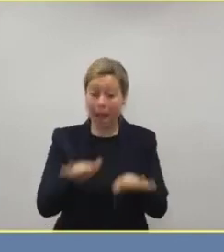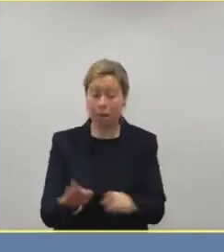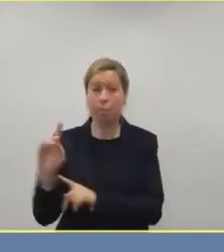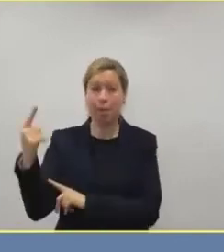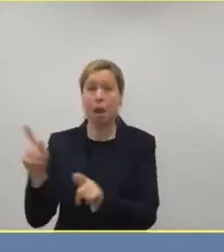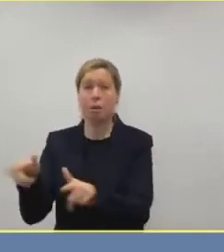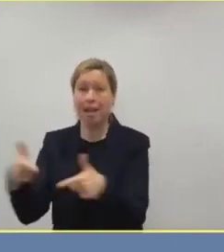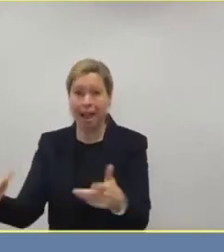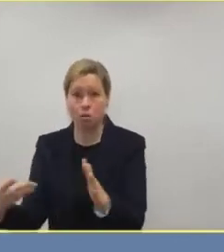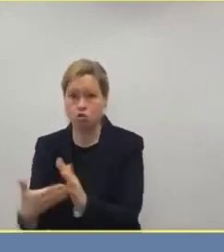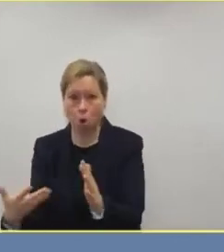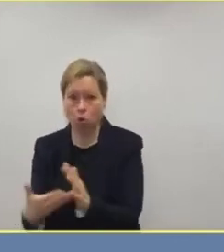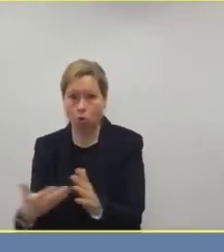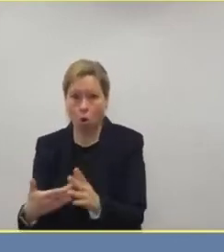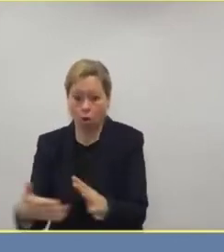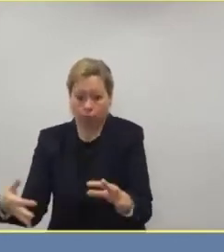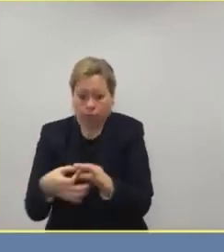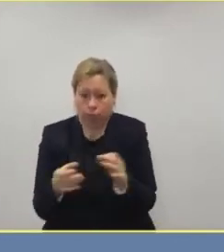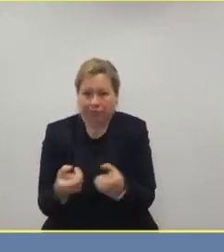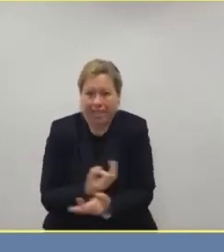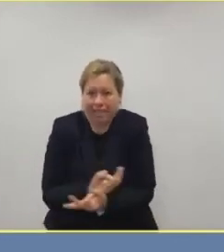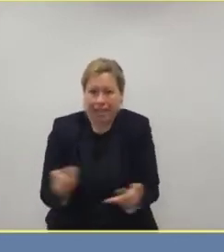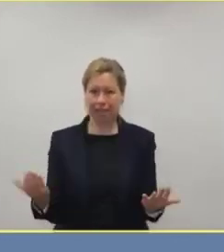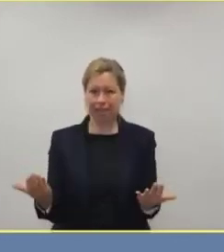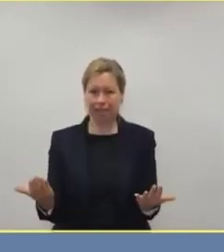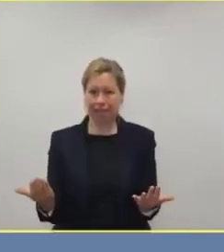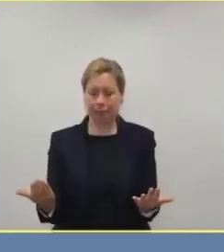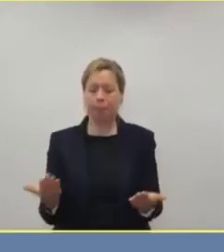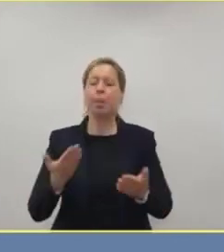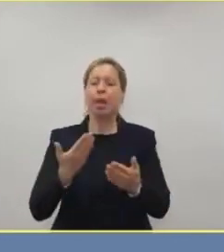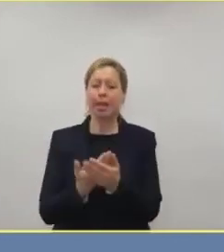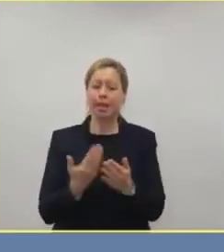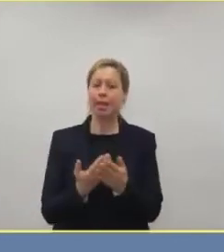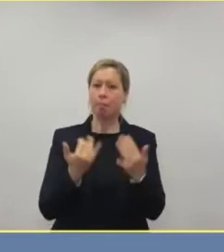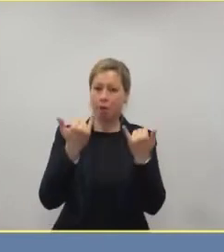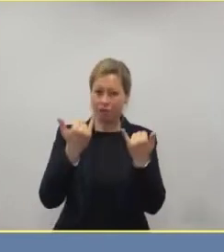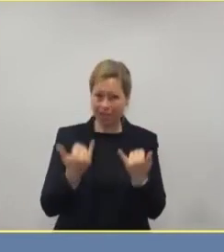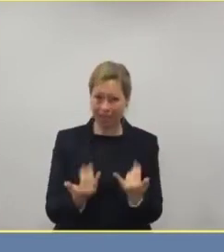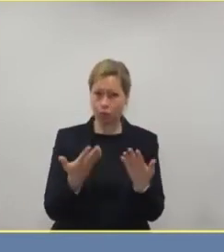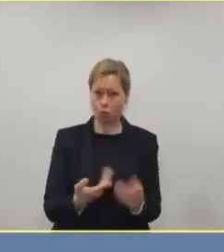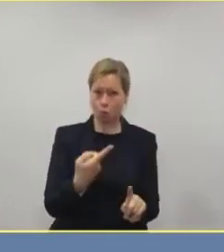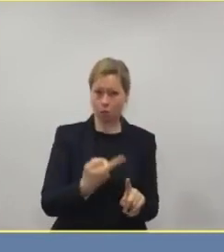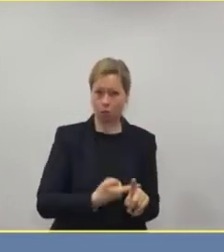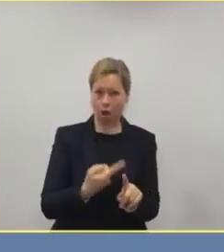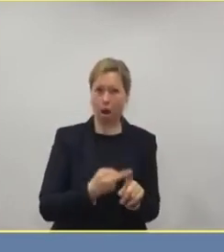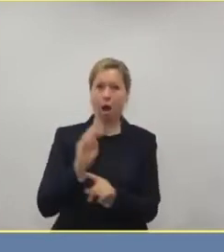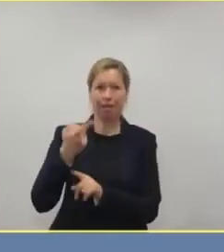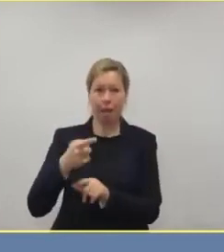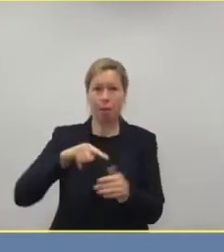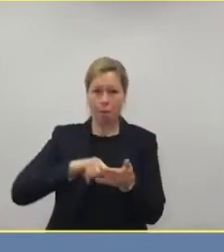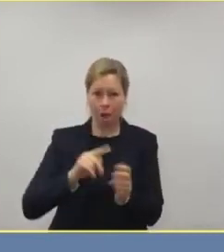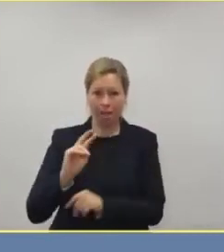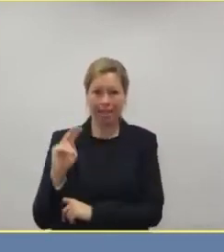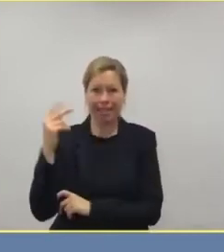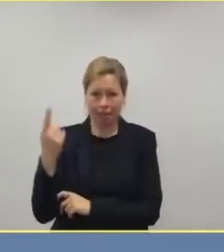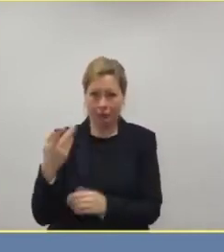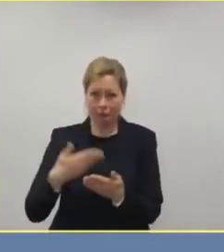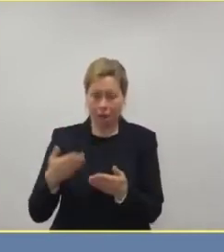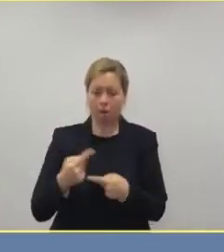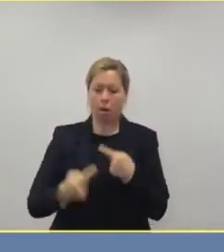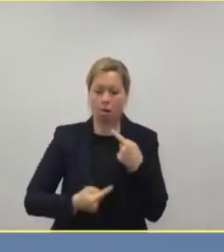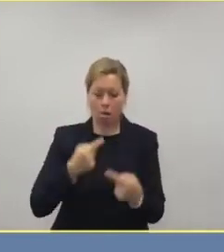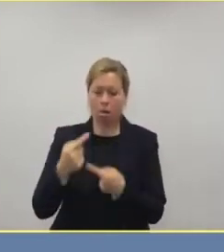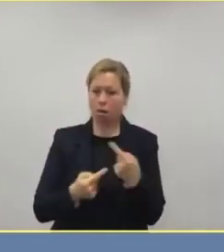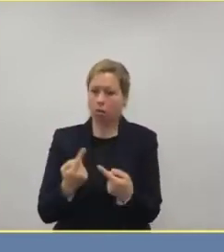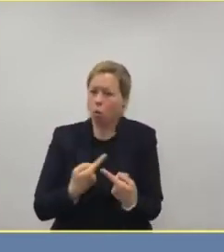und Sie alle zehn Tage zahlen mal zwei nehmen, können Sie jede Bank sprengen. Das ist überhaupt kein Problem, man muss es nur weit genug treiben.